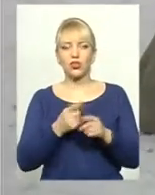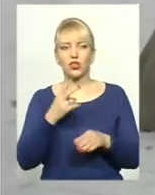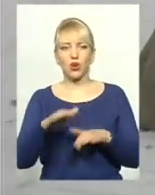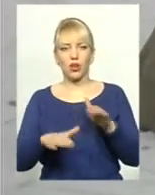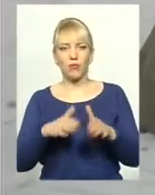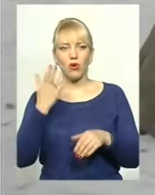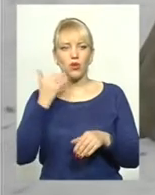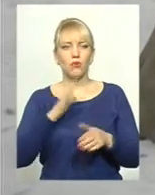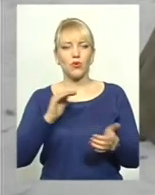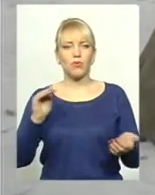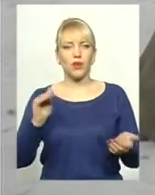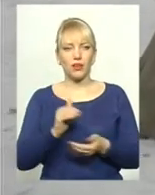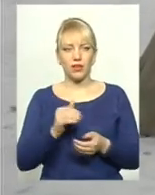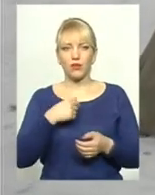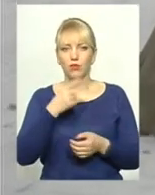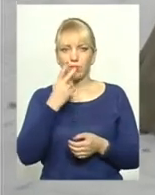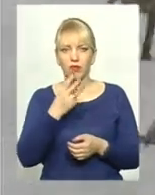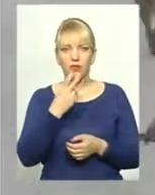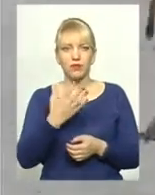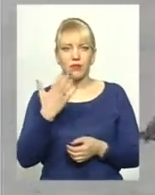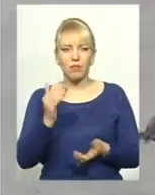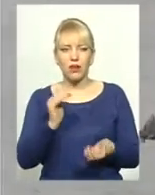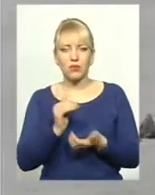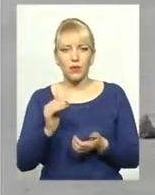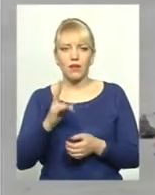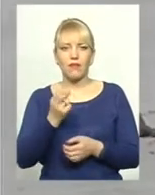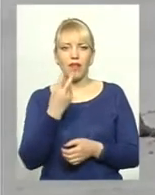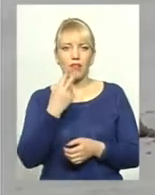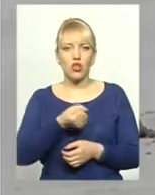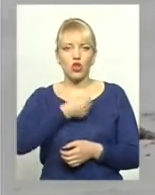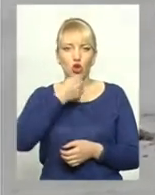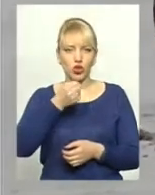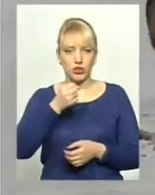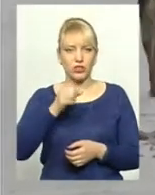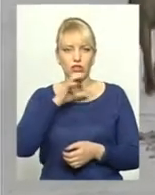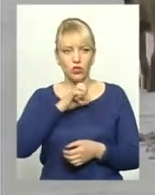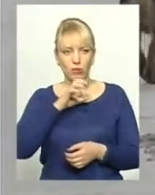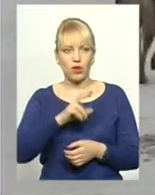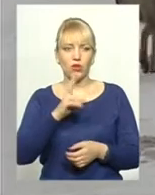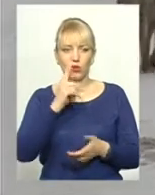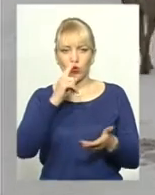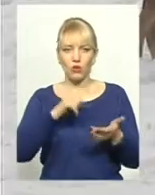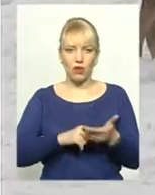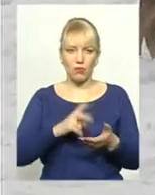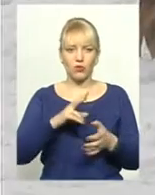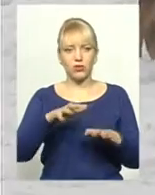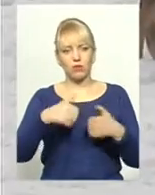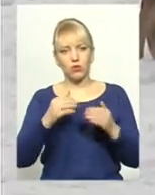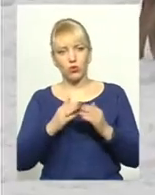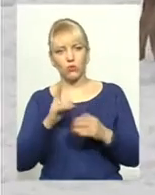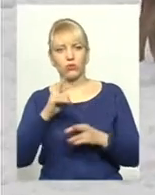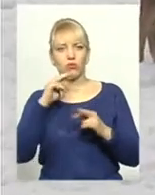прогулювалася і побачила 35 малюків і 12 дорослих собак. Зараз їх вже менше, хтось потрапив у добрі руки, когось втруїли.